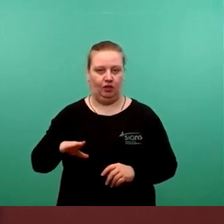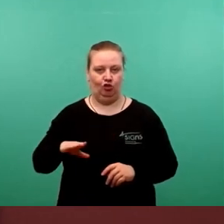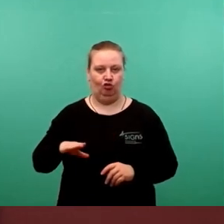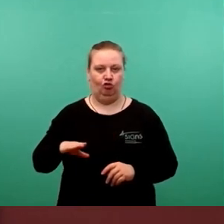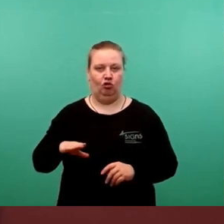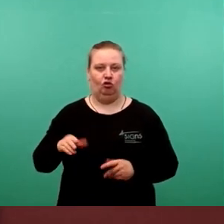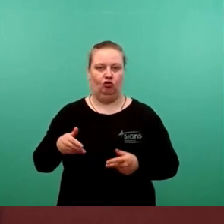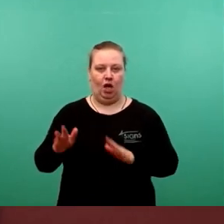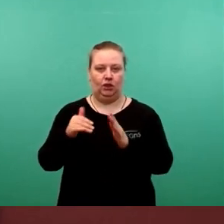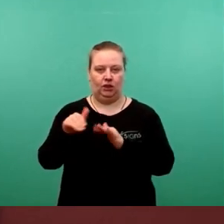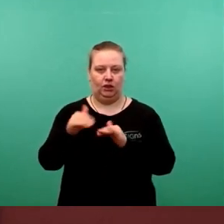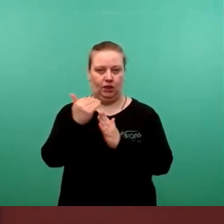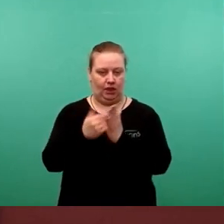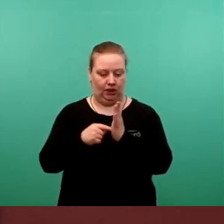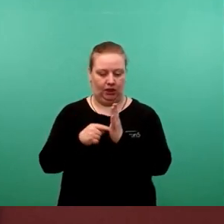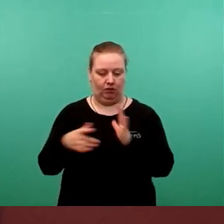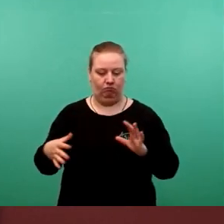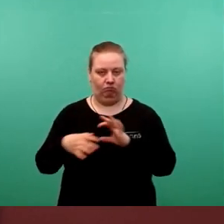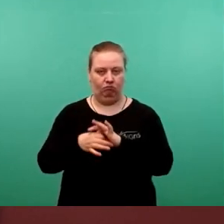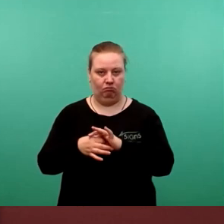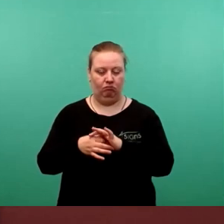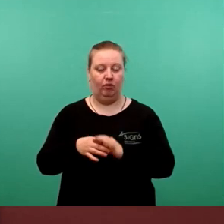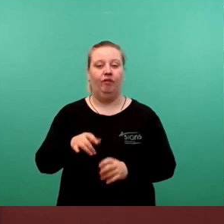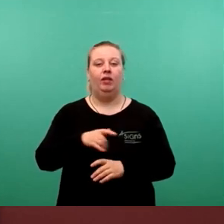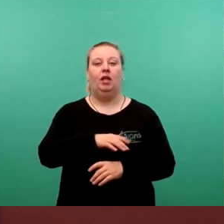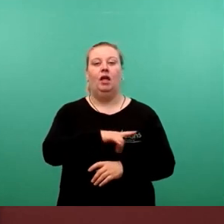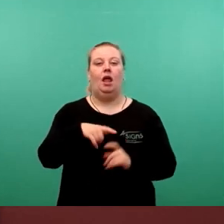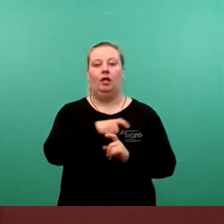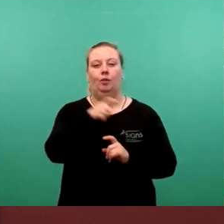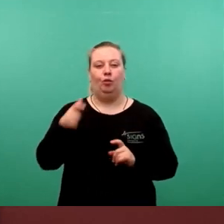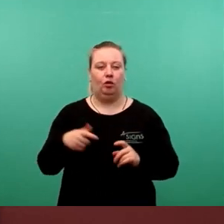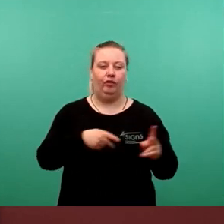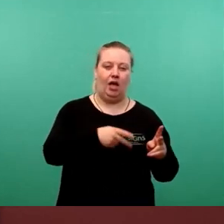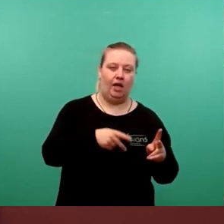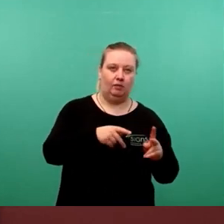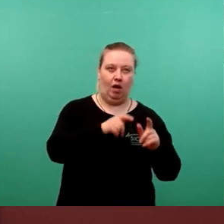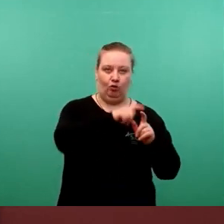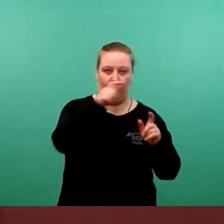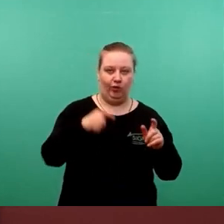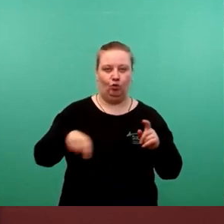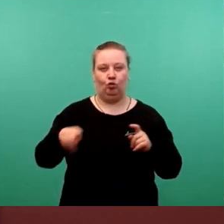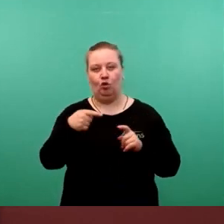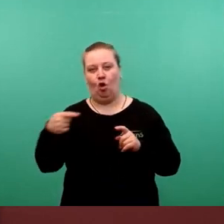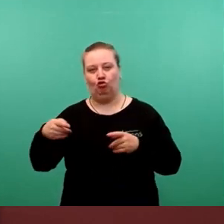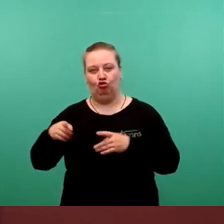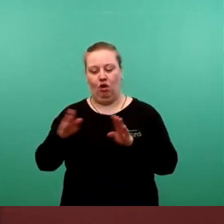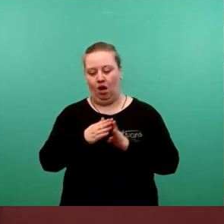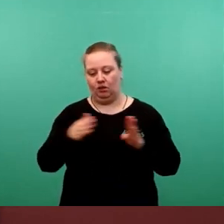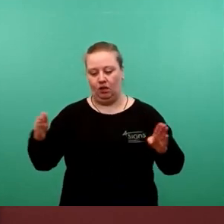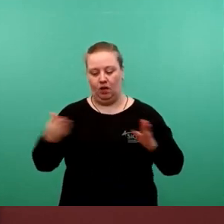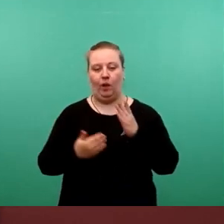gewidmeten Straße. Die Langebrückerstraße zwischen der Eisenbahnüberführung und der Klotscherstraße ist Bestandteil des künftigen